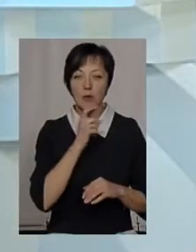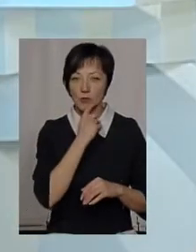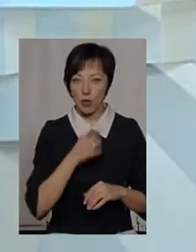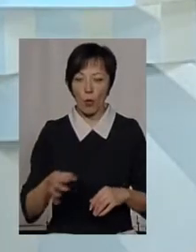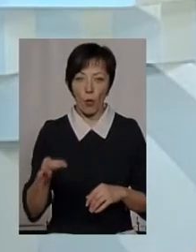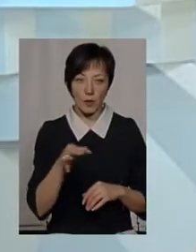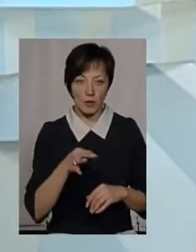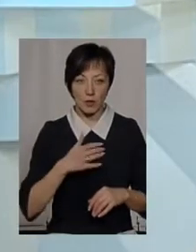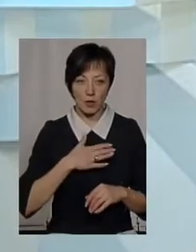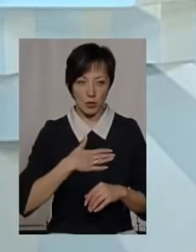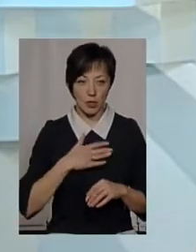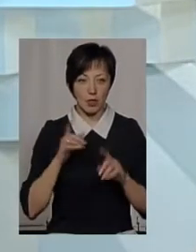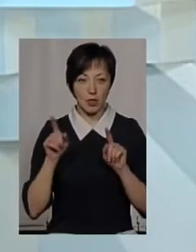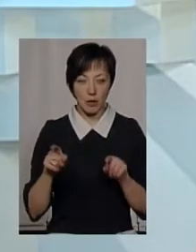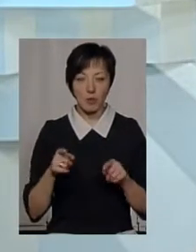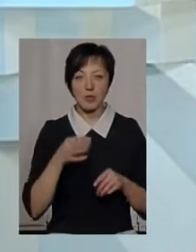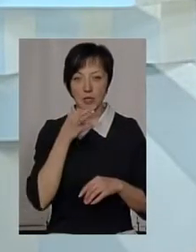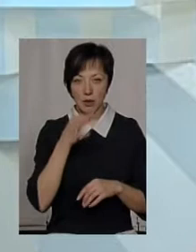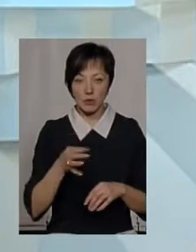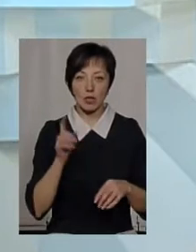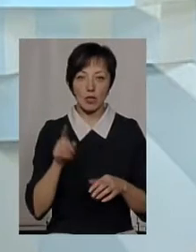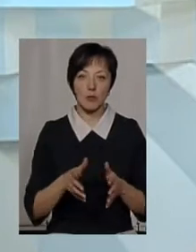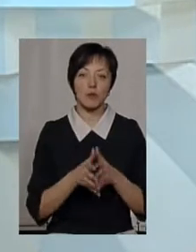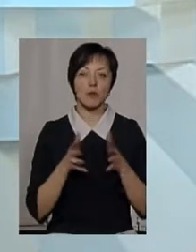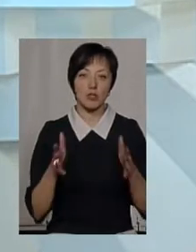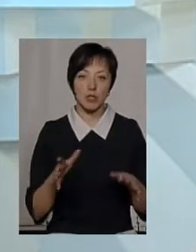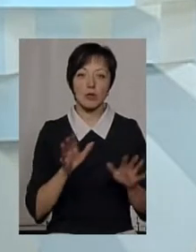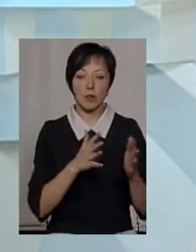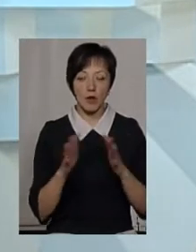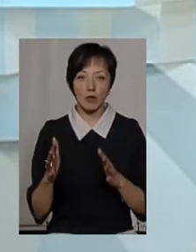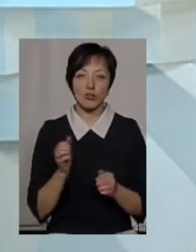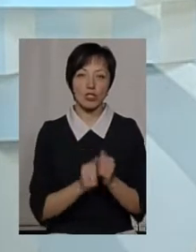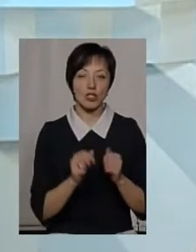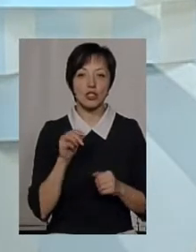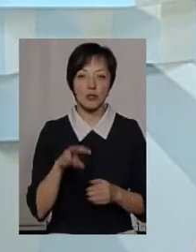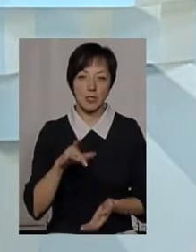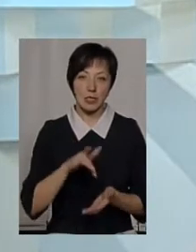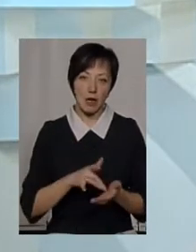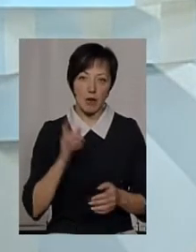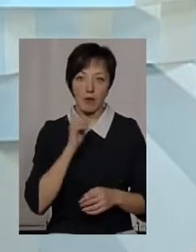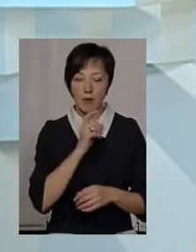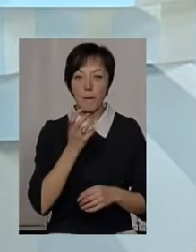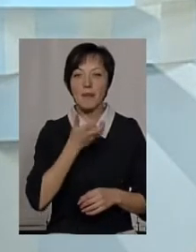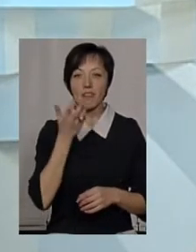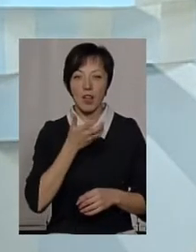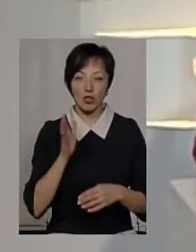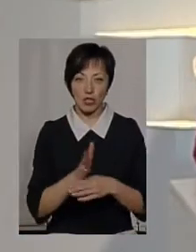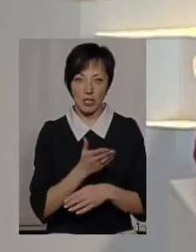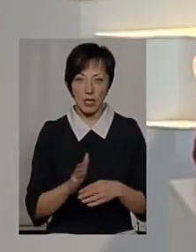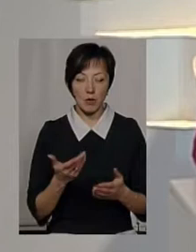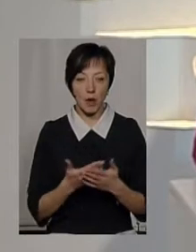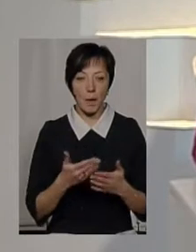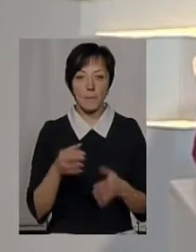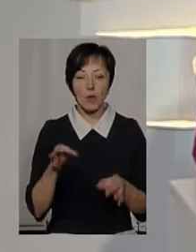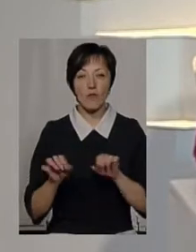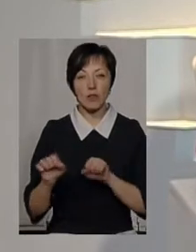нашої області, то там, я би сказав, що їх трапляється частіше, ніж центральна південна частина. А от